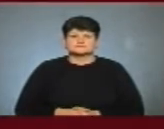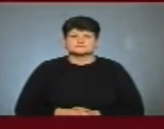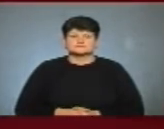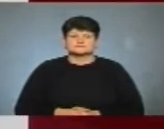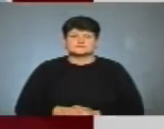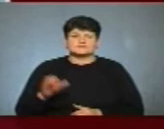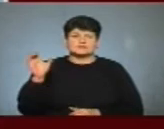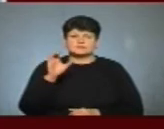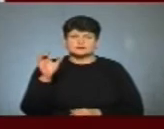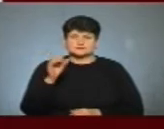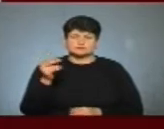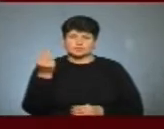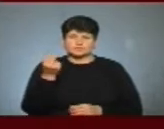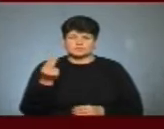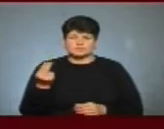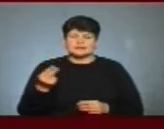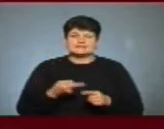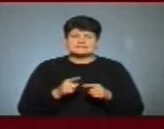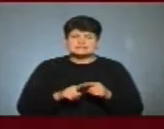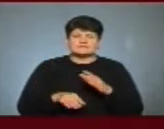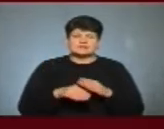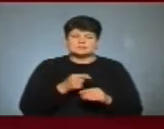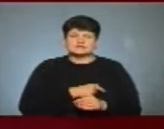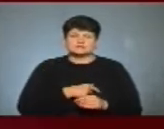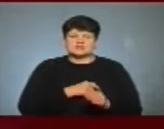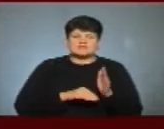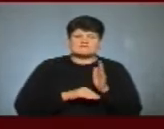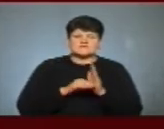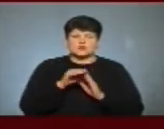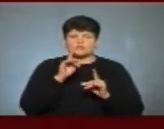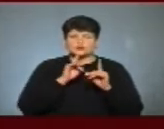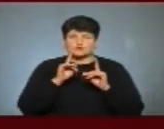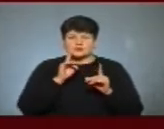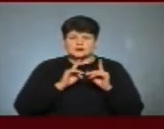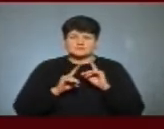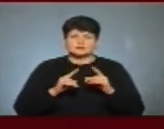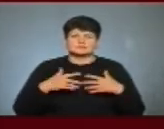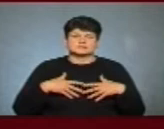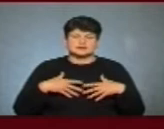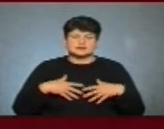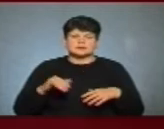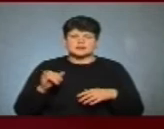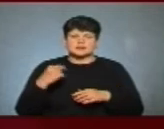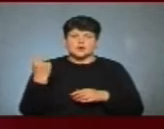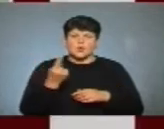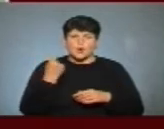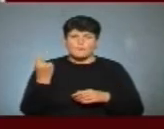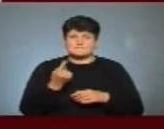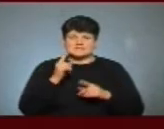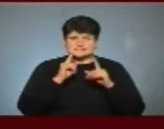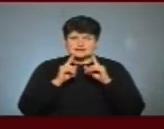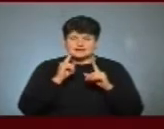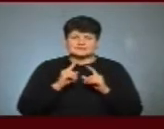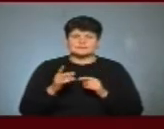Блакитним кольором позначають бюлетені для вибору депутатів Верховної Ради Автономної Республіки Крим і Обласної Ради. Світло